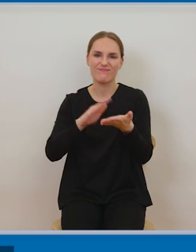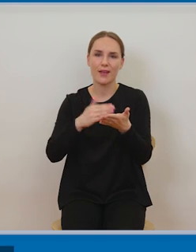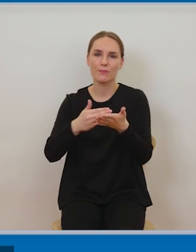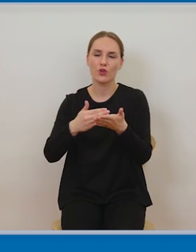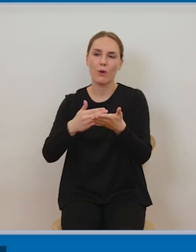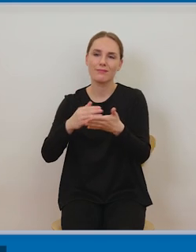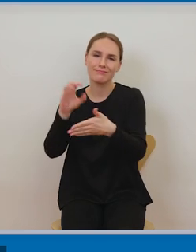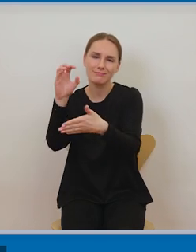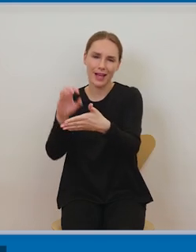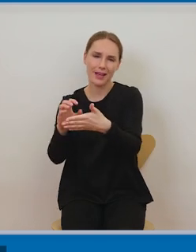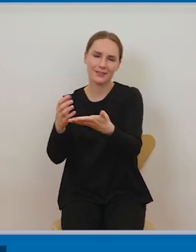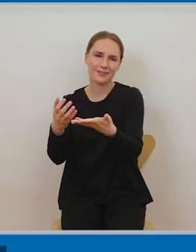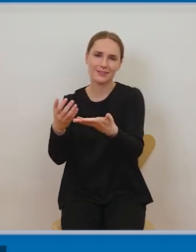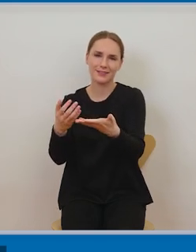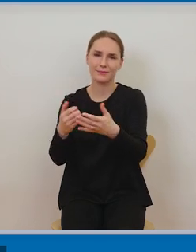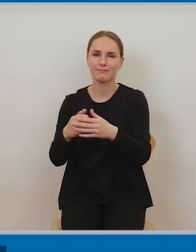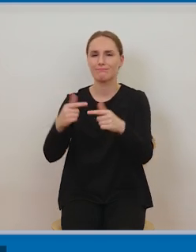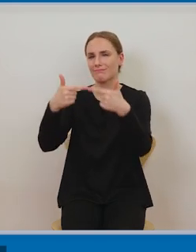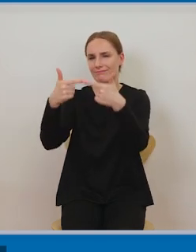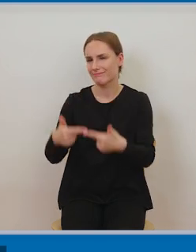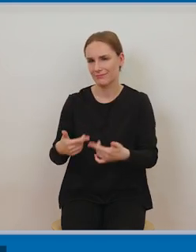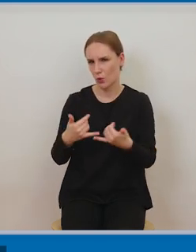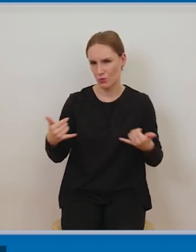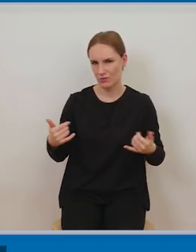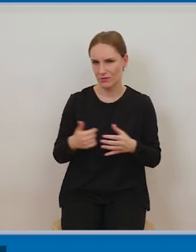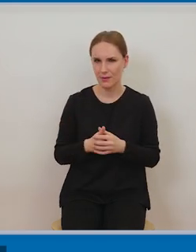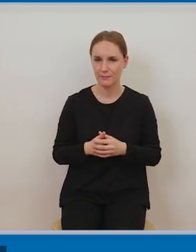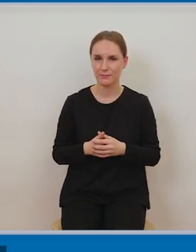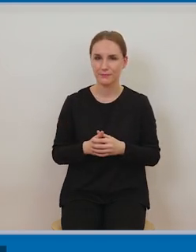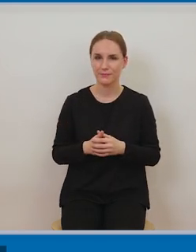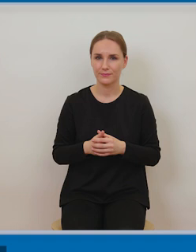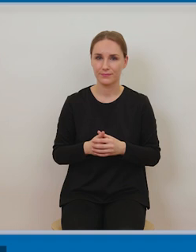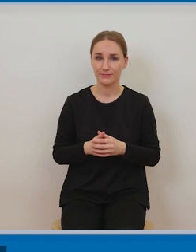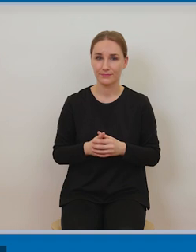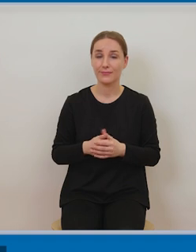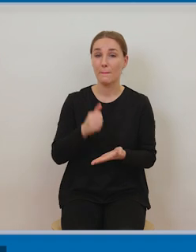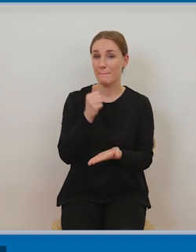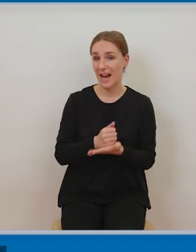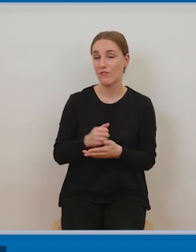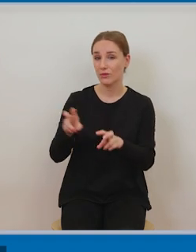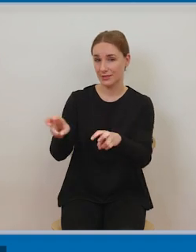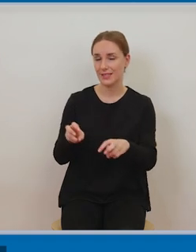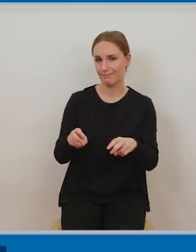określonego jednocześnie jakiegoś ilościowego kryterium które moglibyśmy